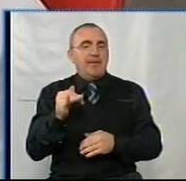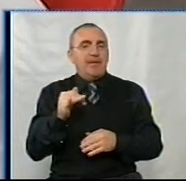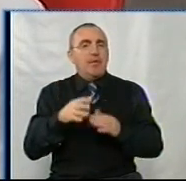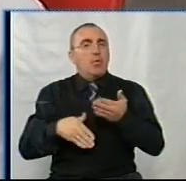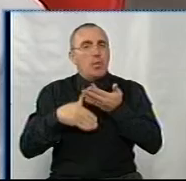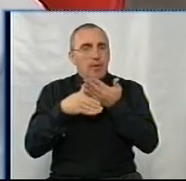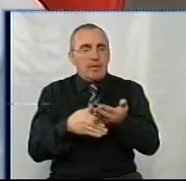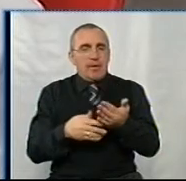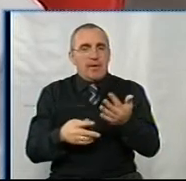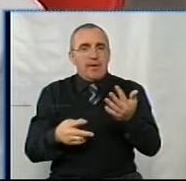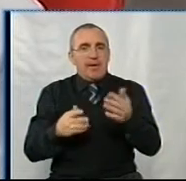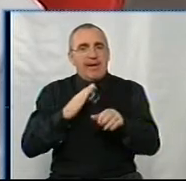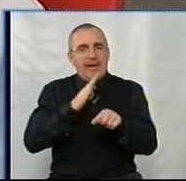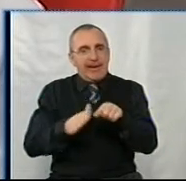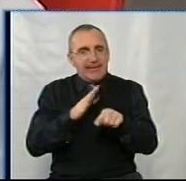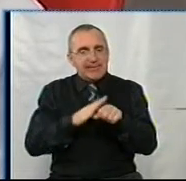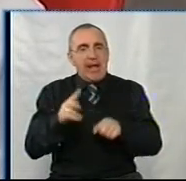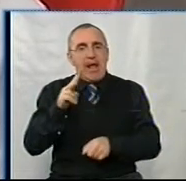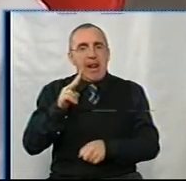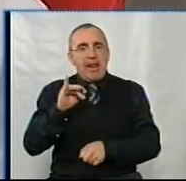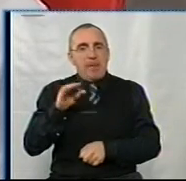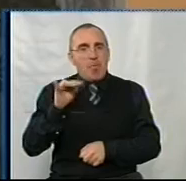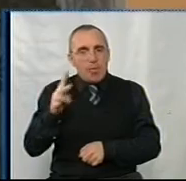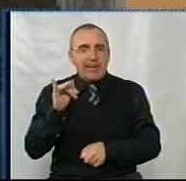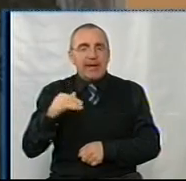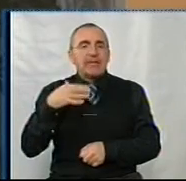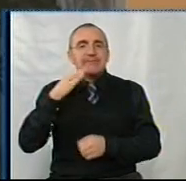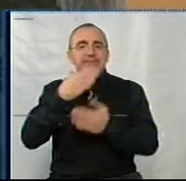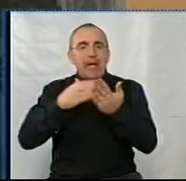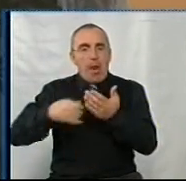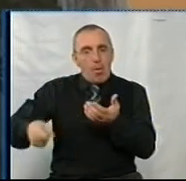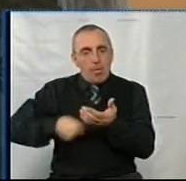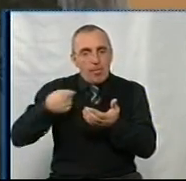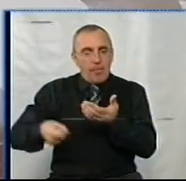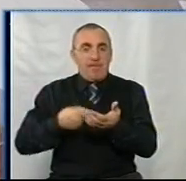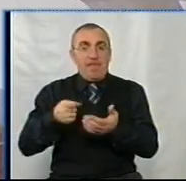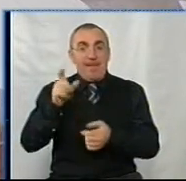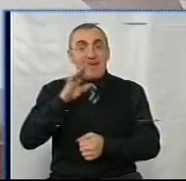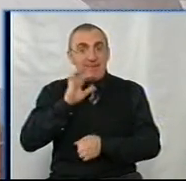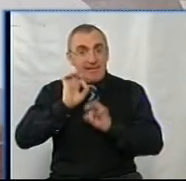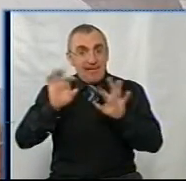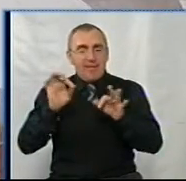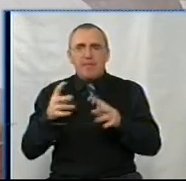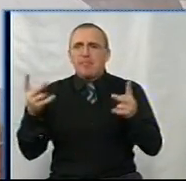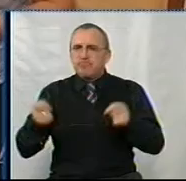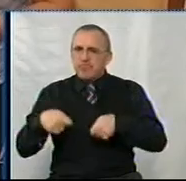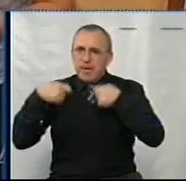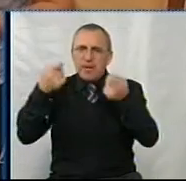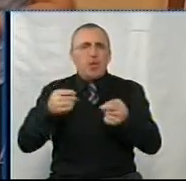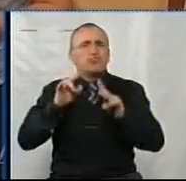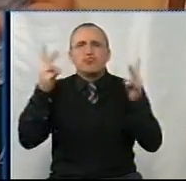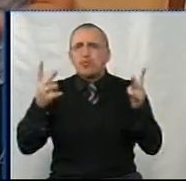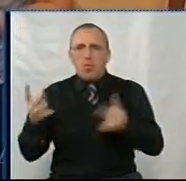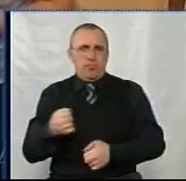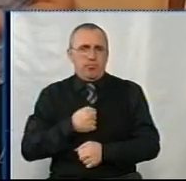допомагаю різати лимони та перекручувати сало. Тетяна Силак каже, бійцям завжди передає найнеобхідніше. Як